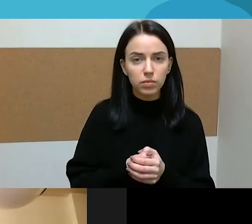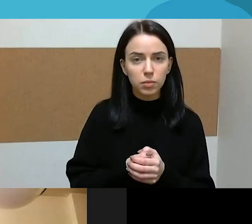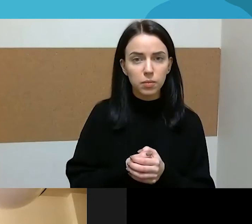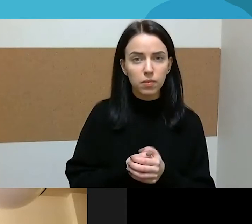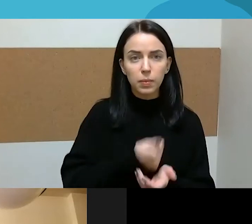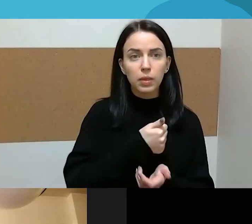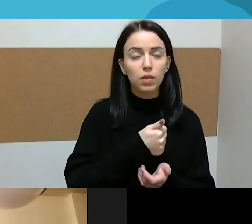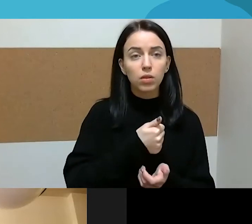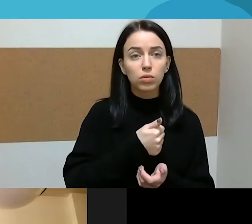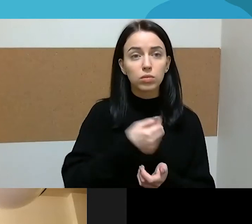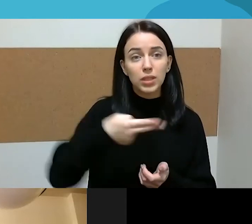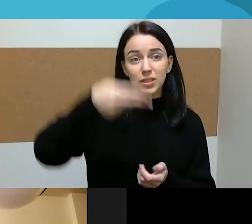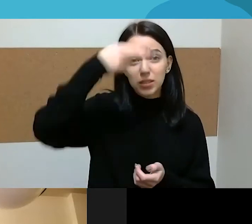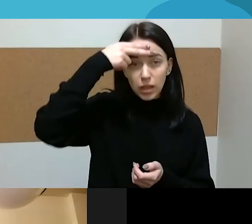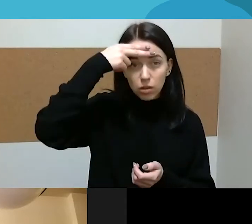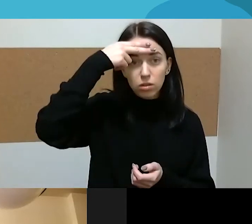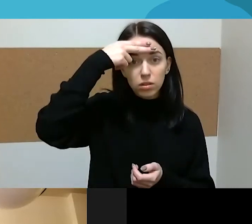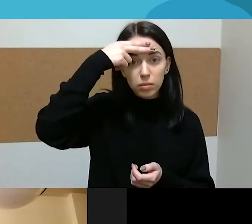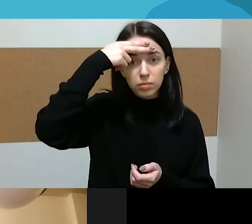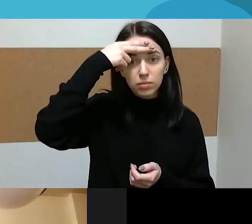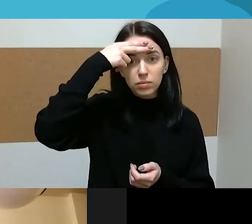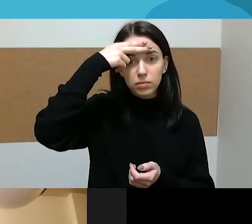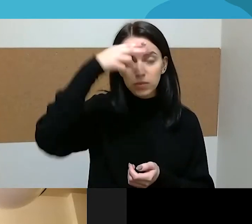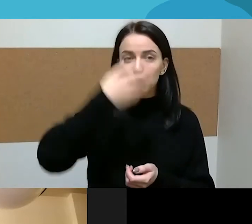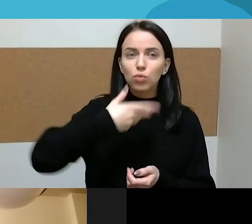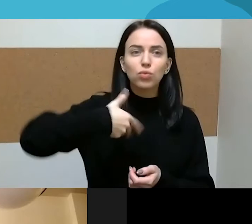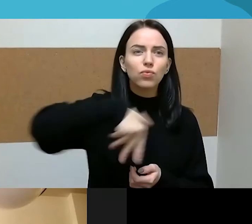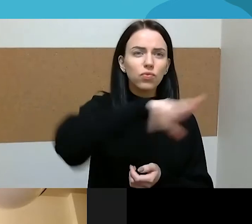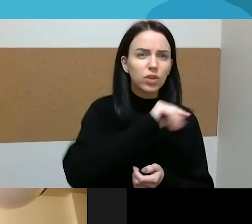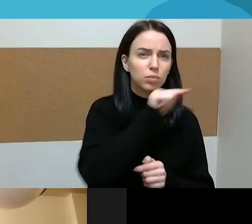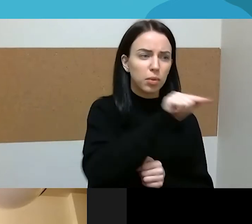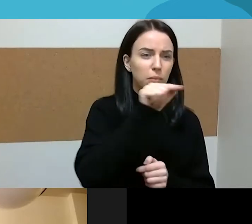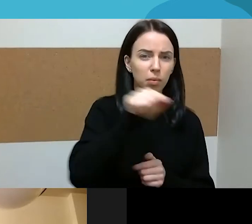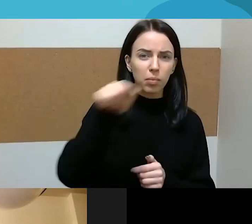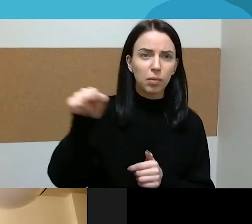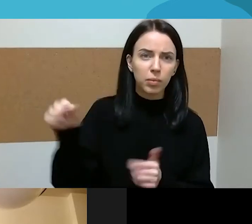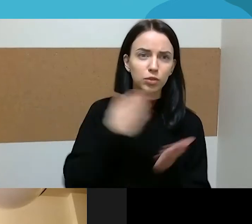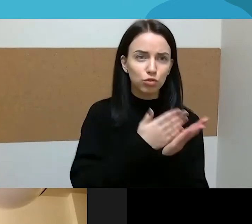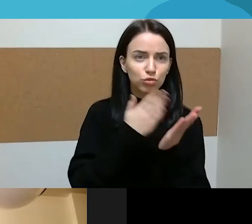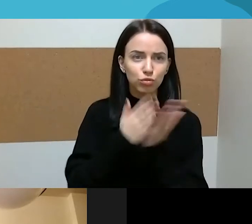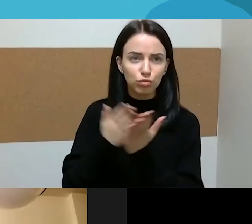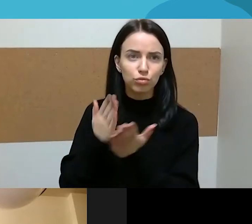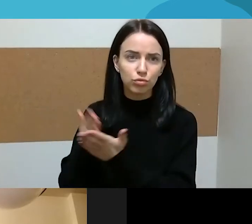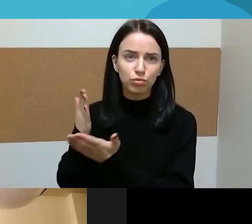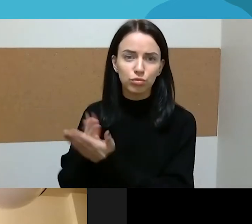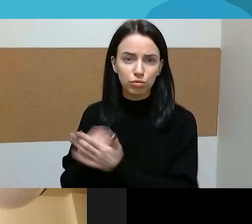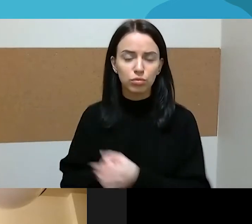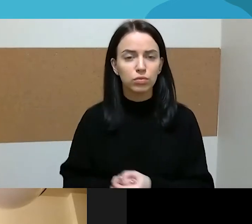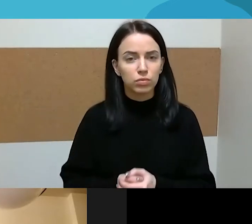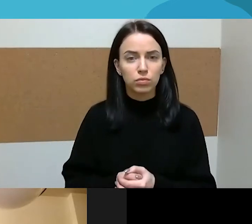yra į visas pusės, kur tik tai pasisuksi? Vierai pasakysiu, kad